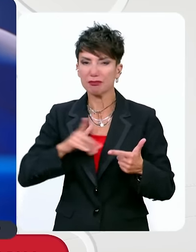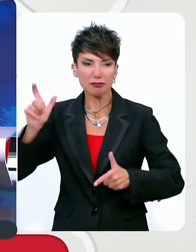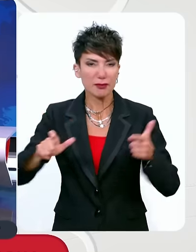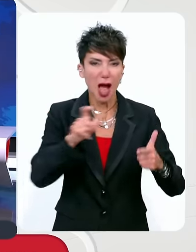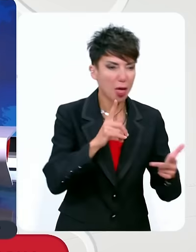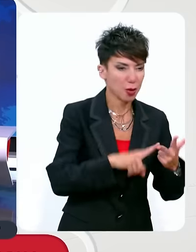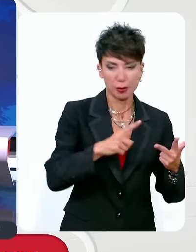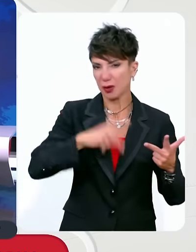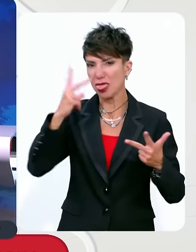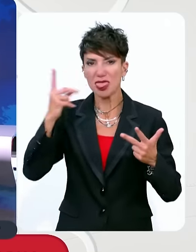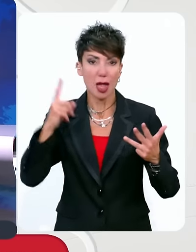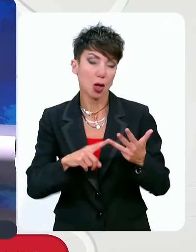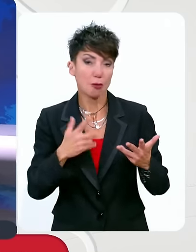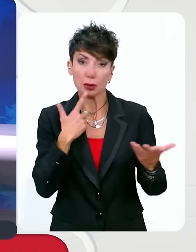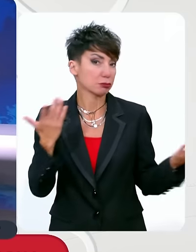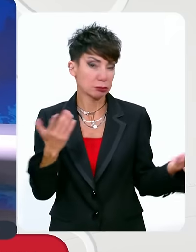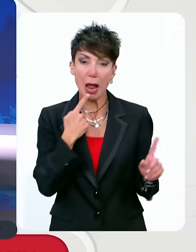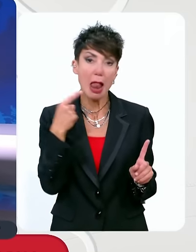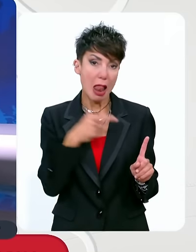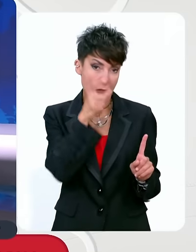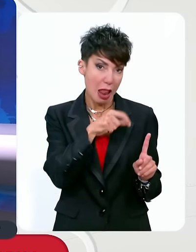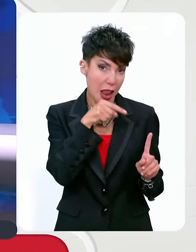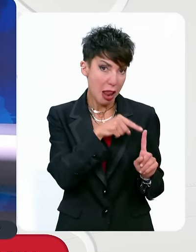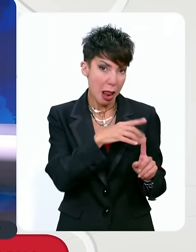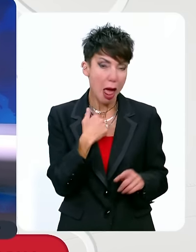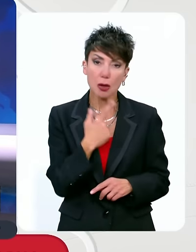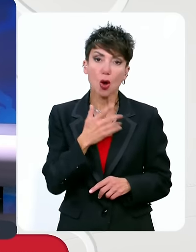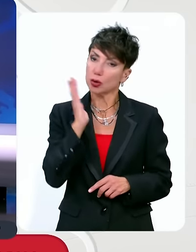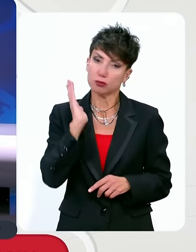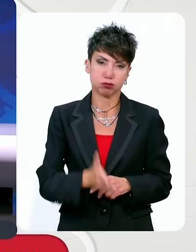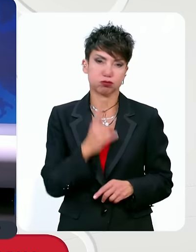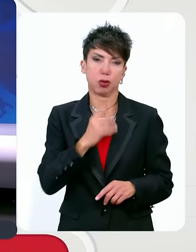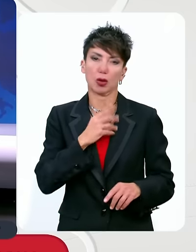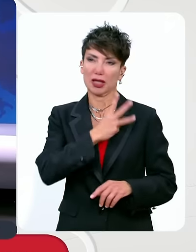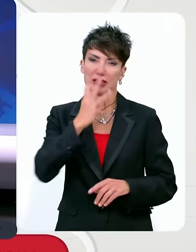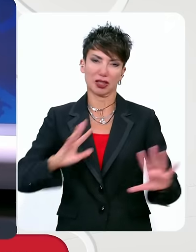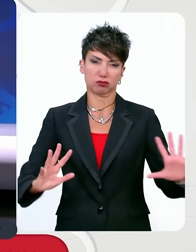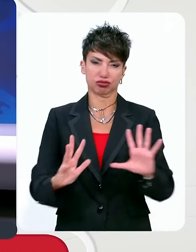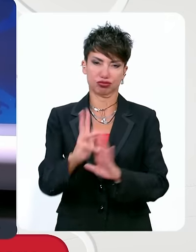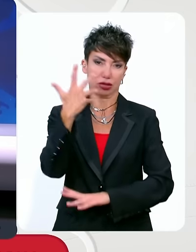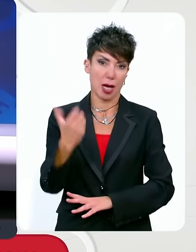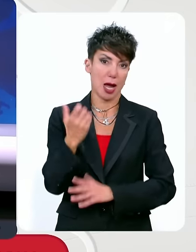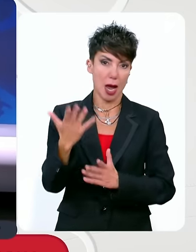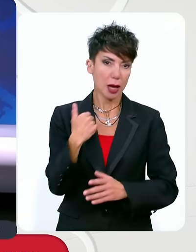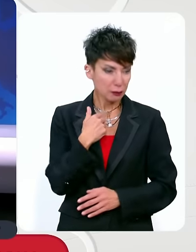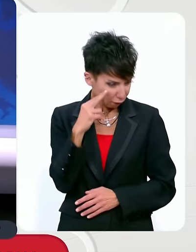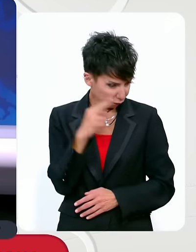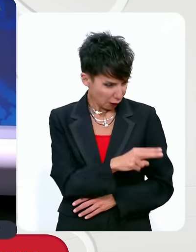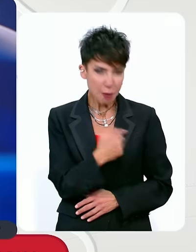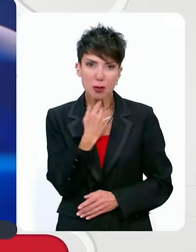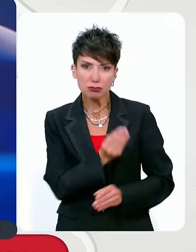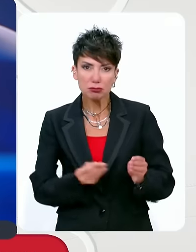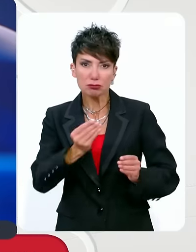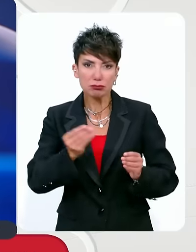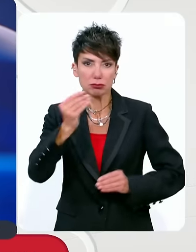λαών, αυτή θεωρεί ότι μπορεί να την κάνει καλύτερη μέσα από κάποιες επιμέρους βελτιώσεις. Και τον βλέπουμε συνεχώς όλο και περισσότερο